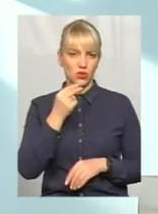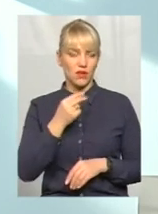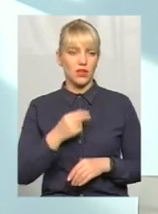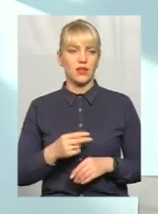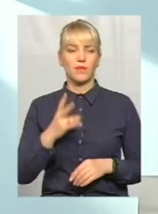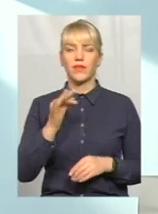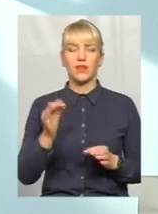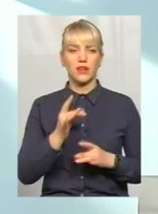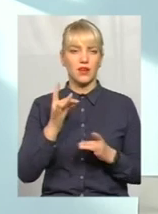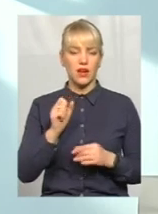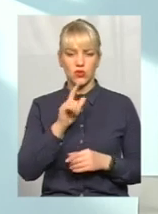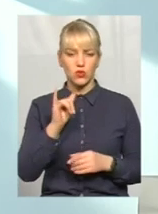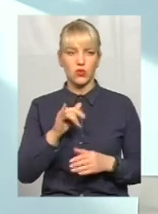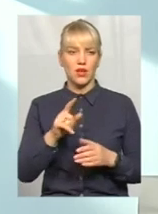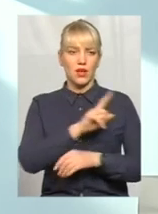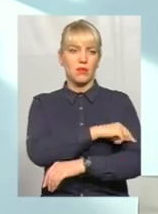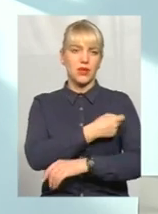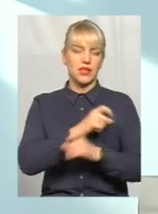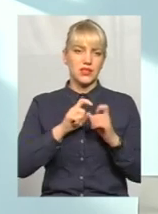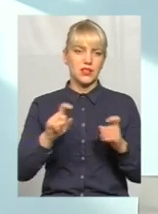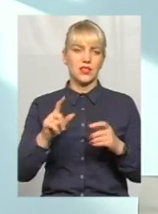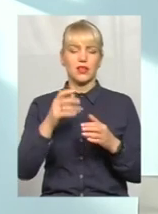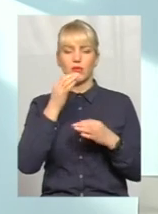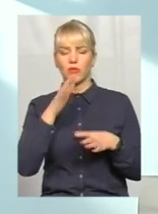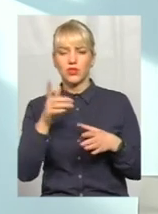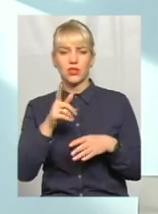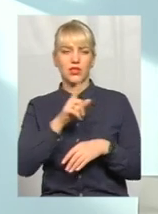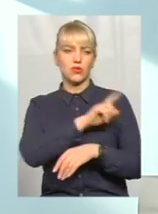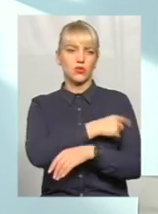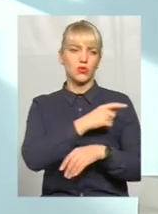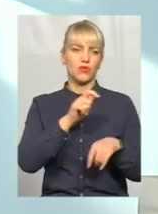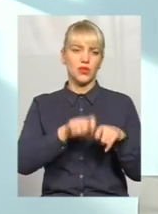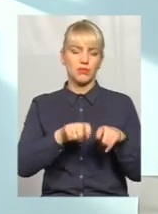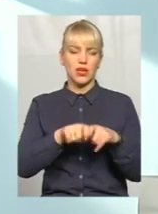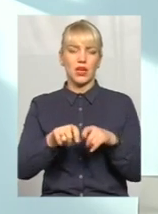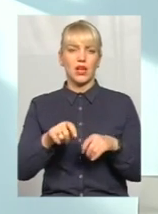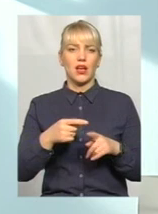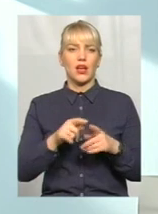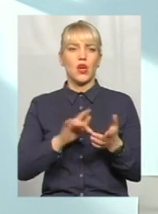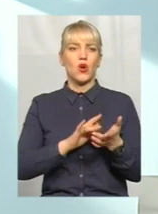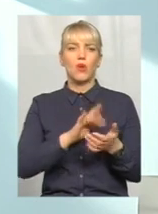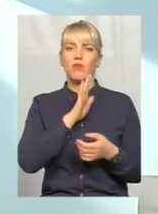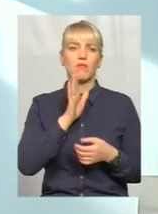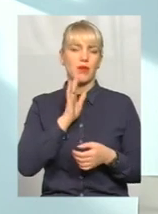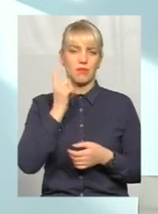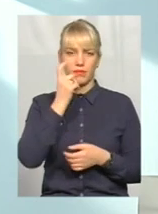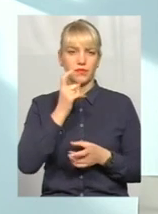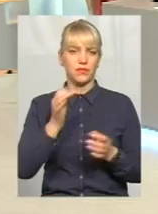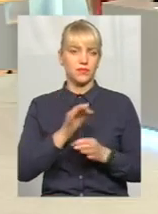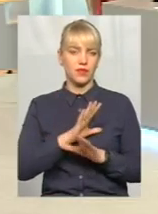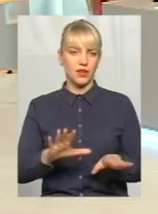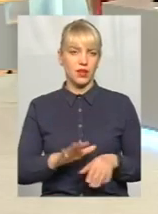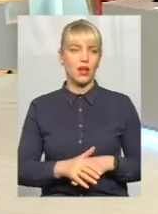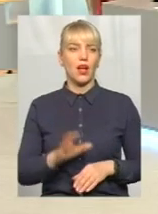Жодного разу медицина, будь-які були аналізи, судово-медичні експертизи, претензій до ромських мам не було. А